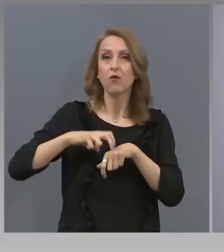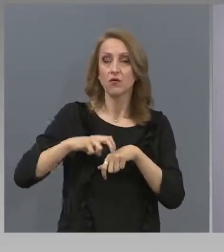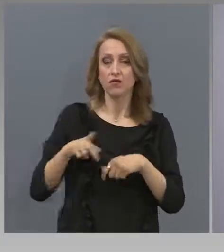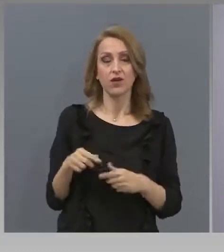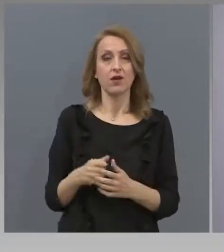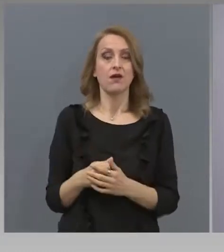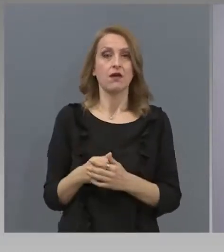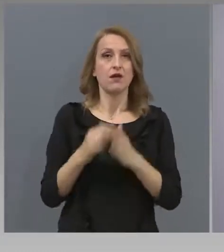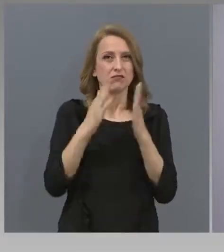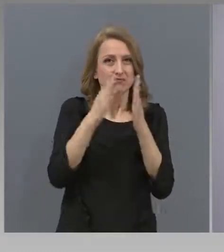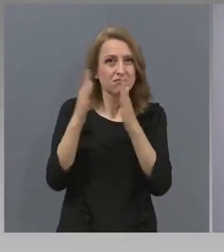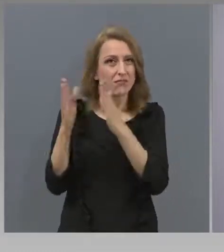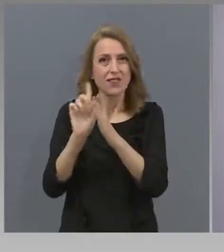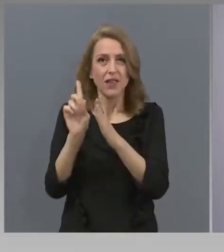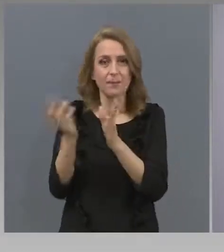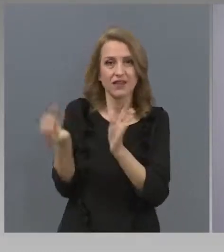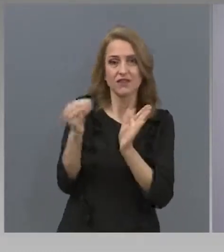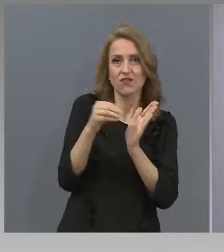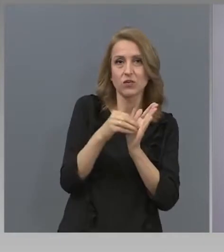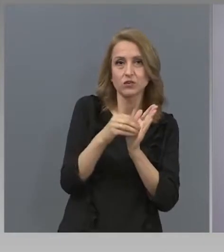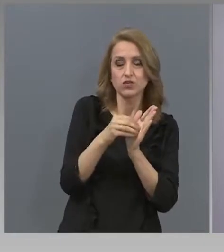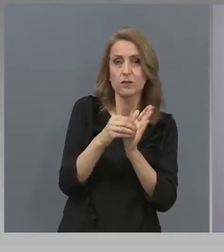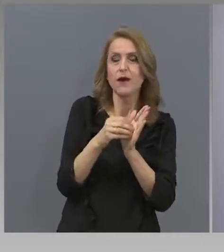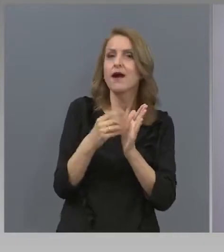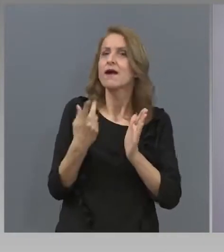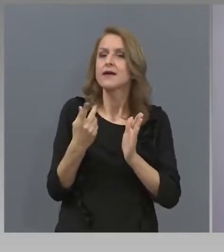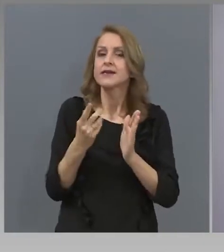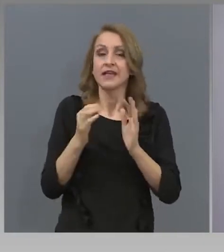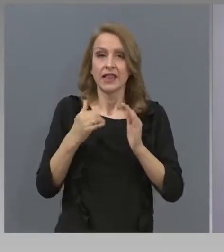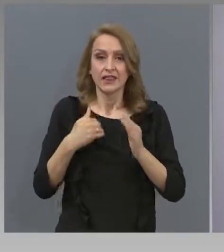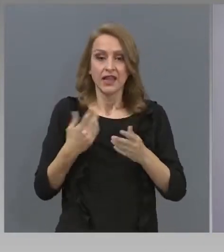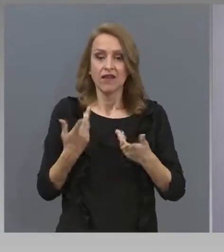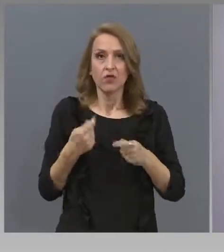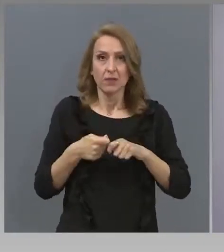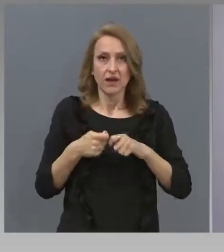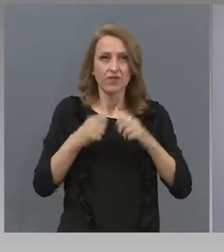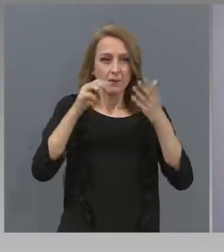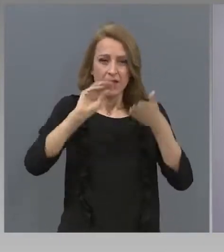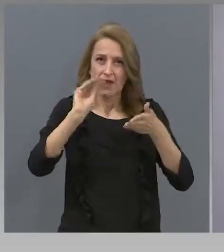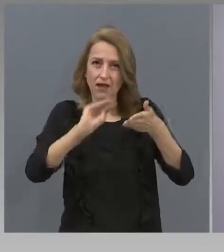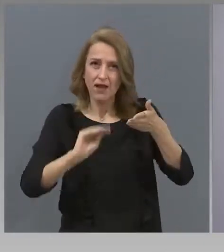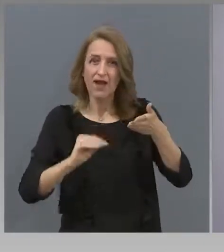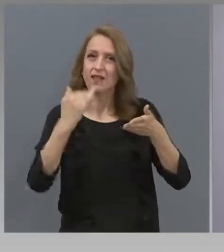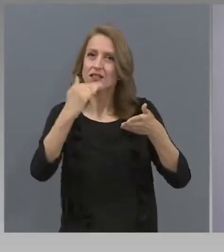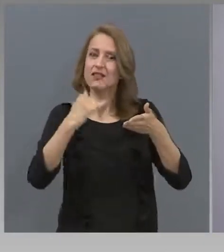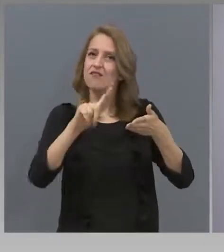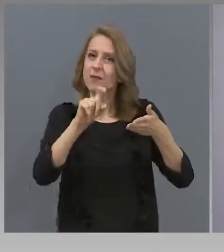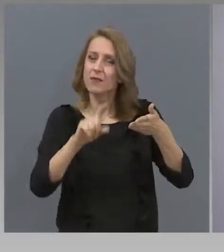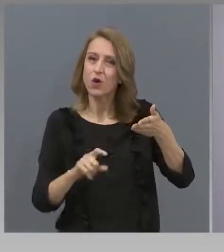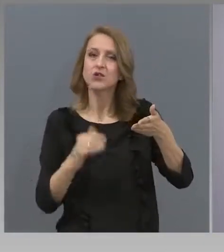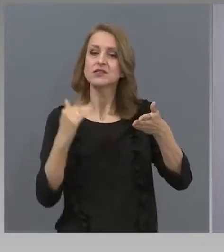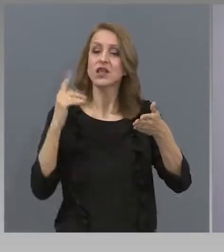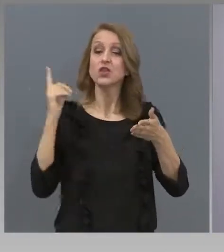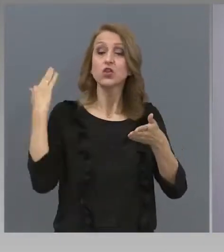е общо взето да спрем на 20-та седмица при нормално тематично разпределение.